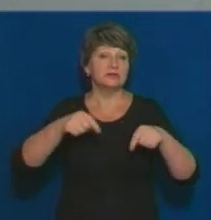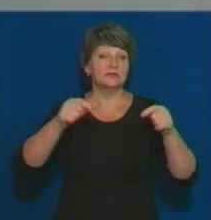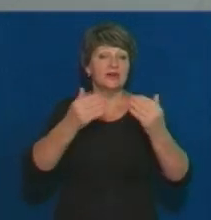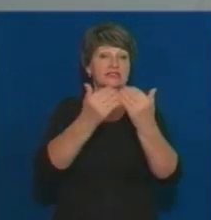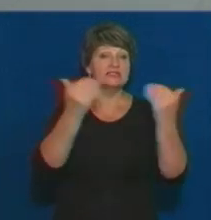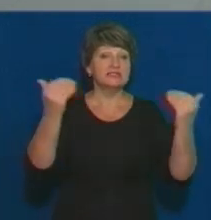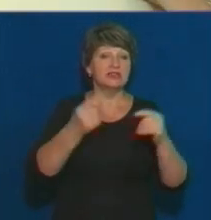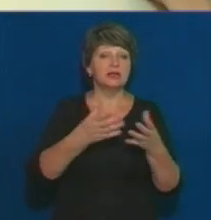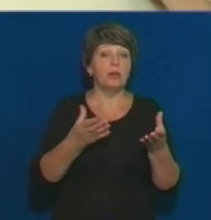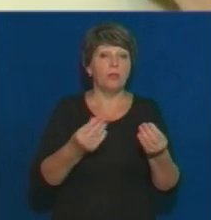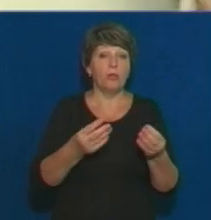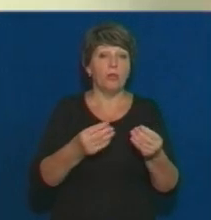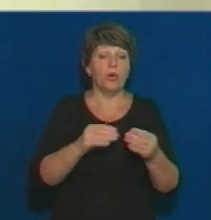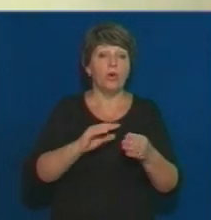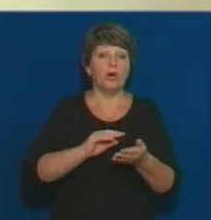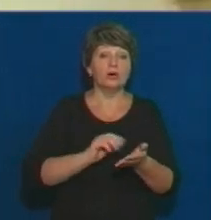штукатурка відпадає.